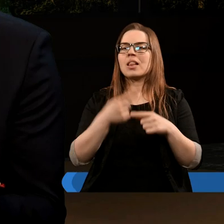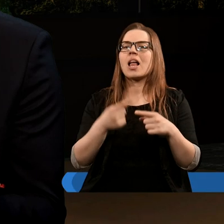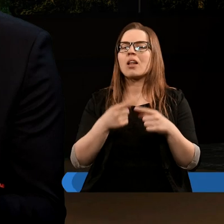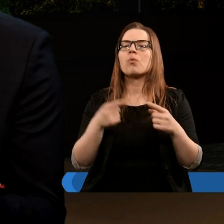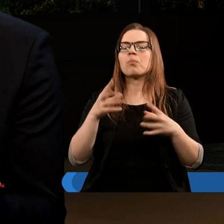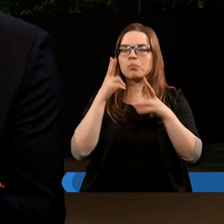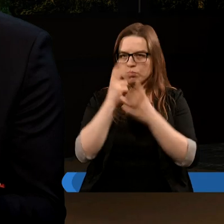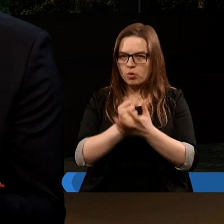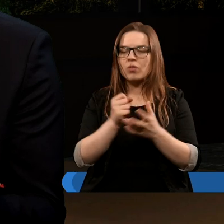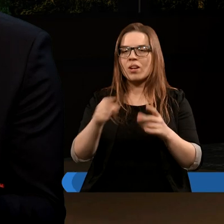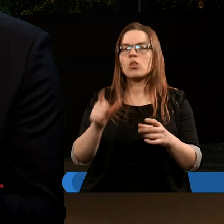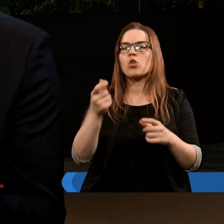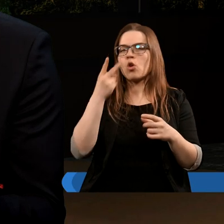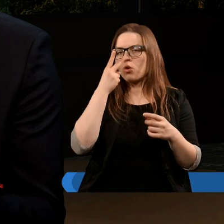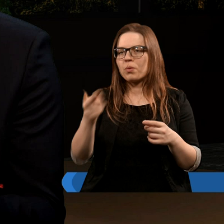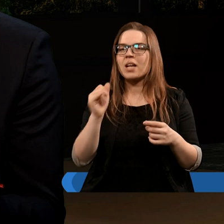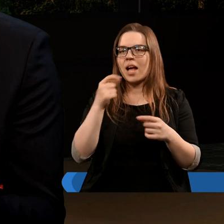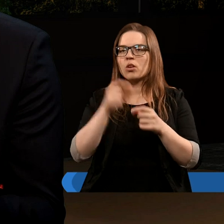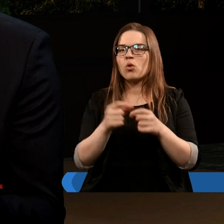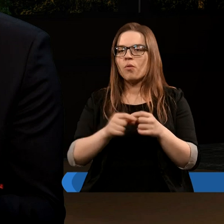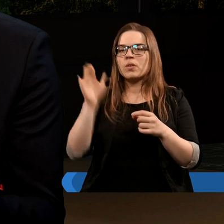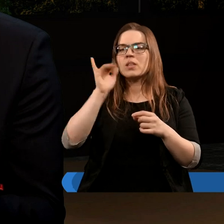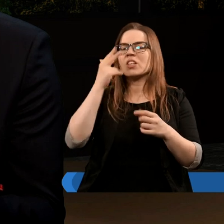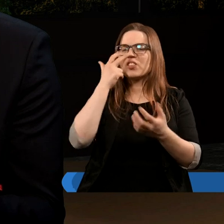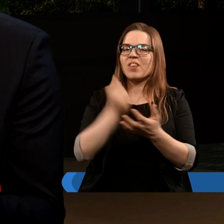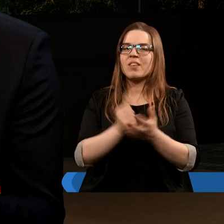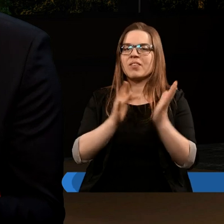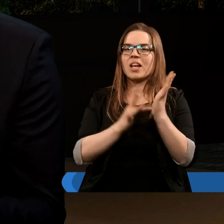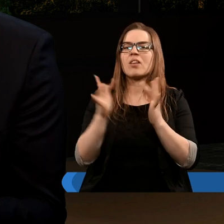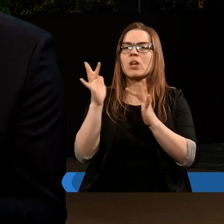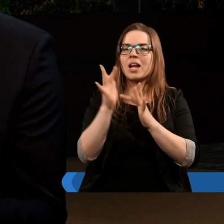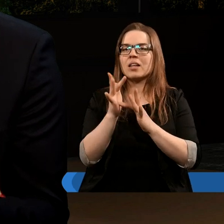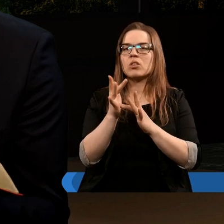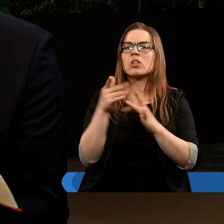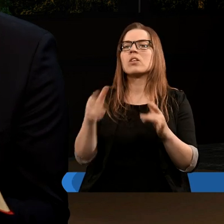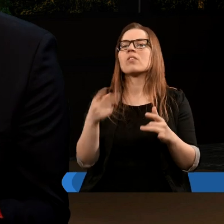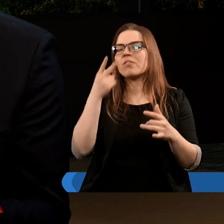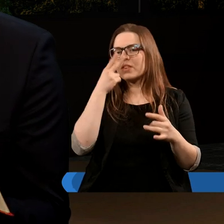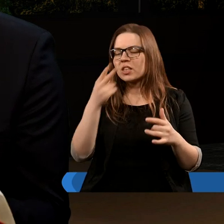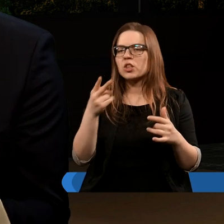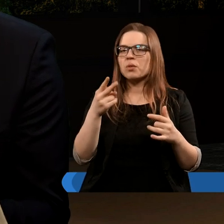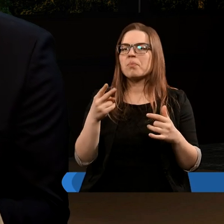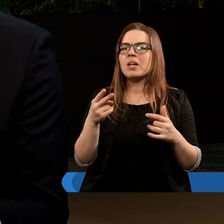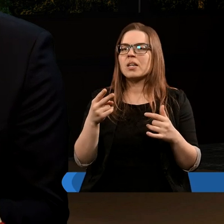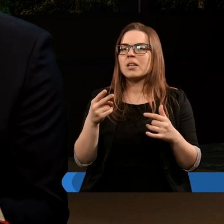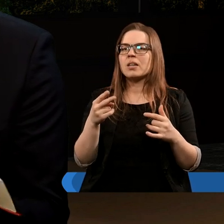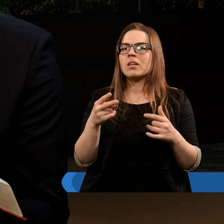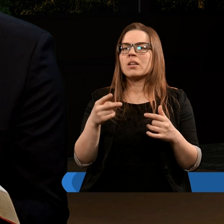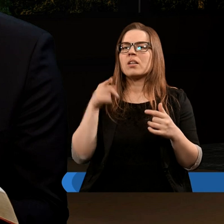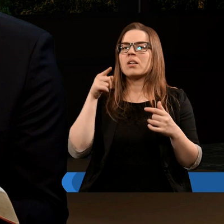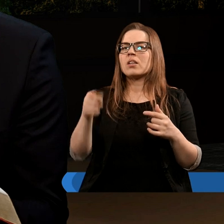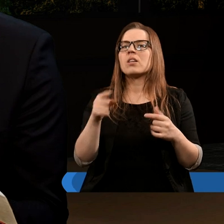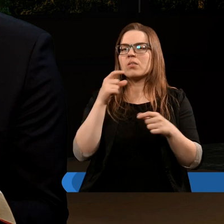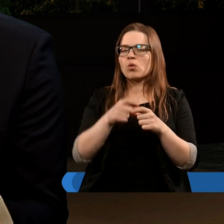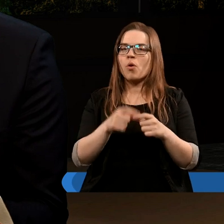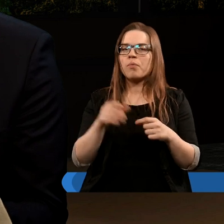natomiast poświadczył to, co zobaczył jako Słowo Boże i świadectwo Jezusa Chrystusa. Czyli widzimy, że tym